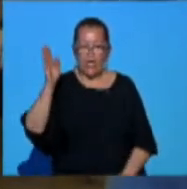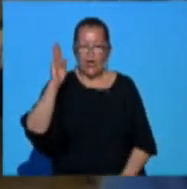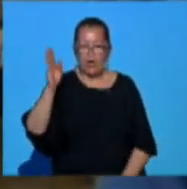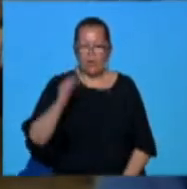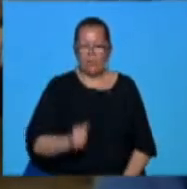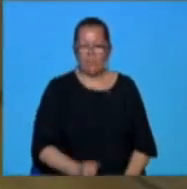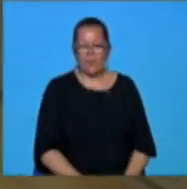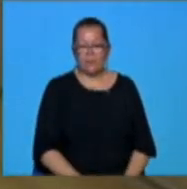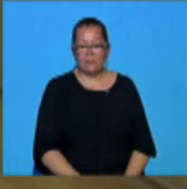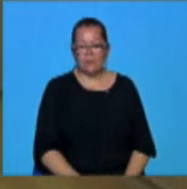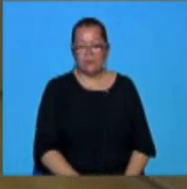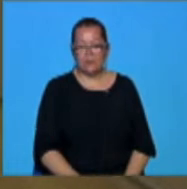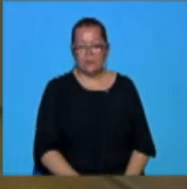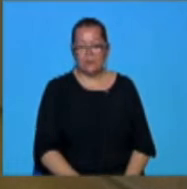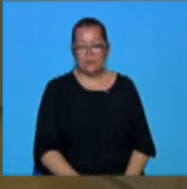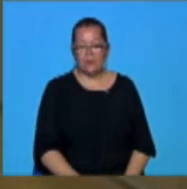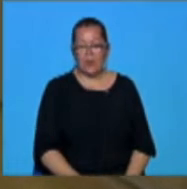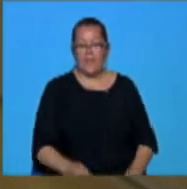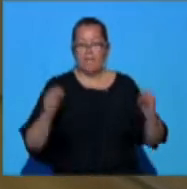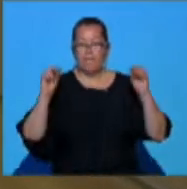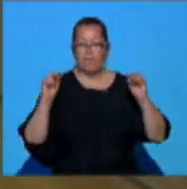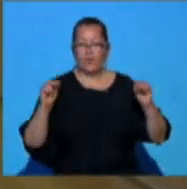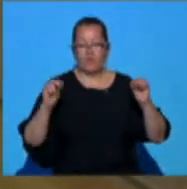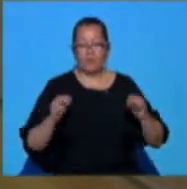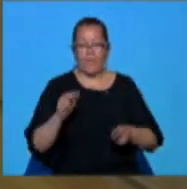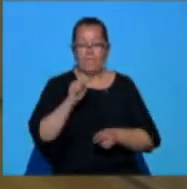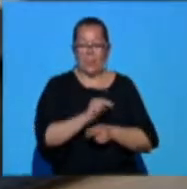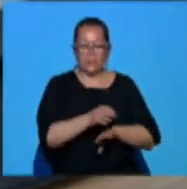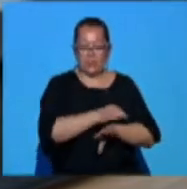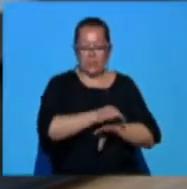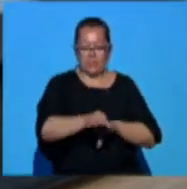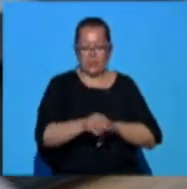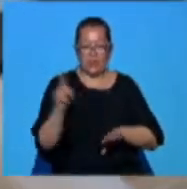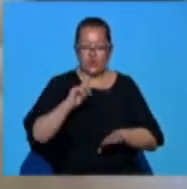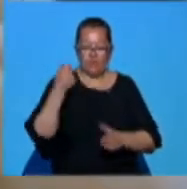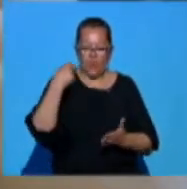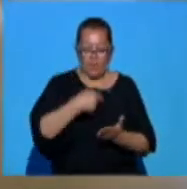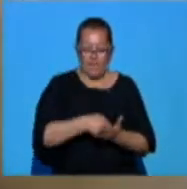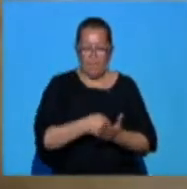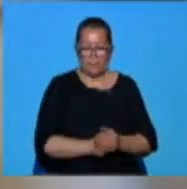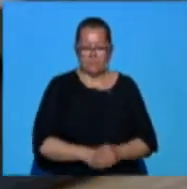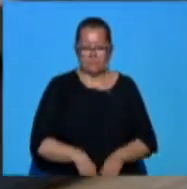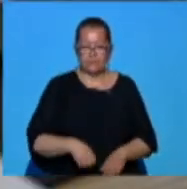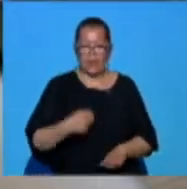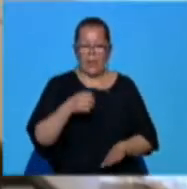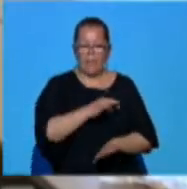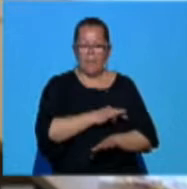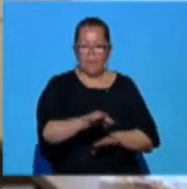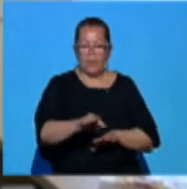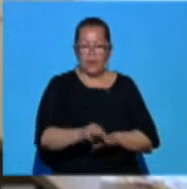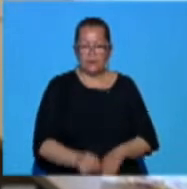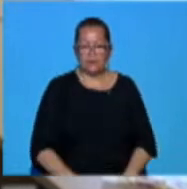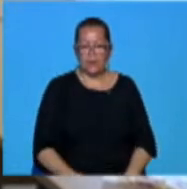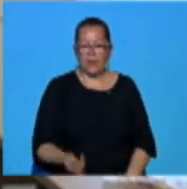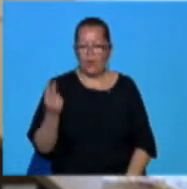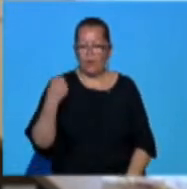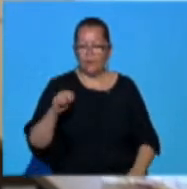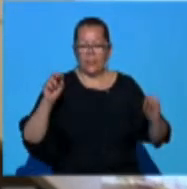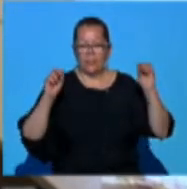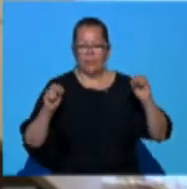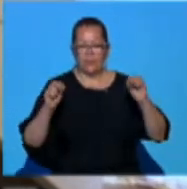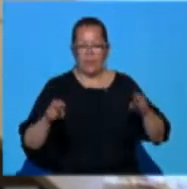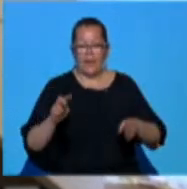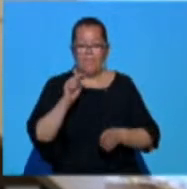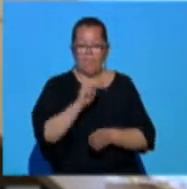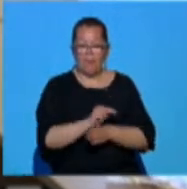oreche când o să învățăm robotica. Cadrele didactice implicate în proiect nu vor fi plătite. Din proiect fac parte 8 cadre didactice care se